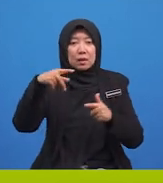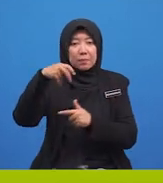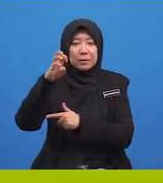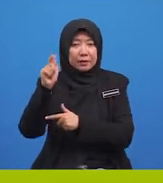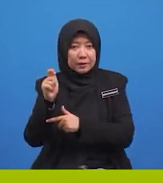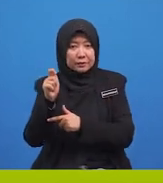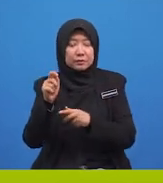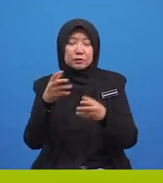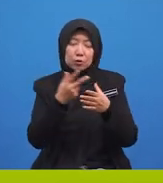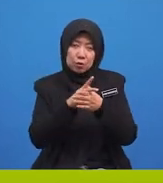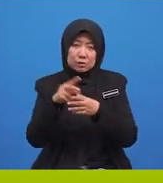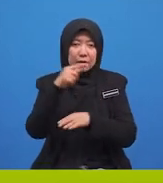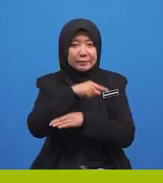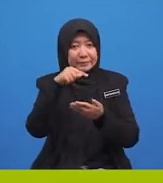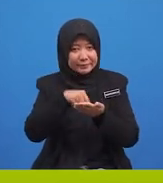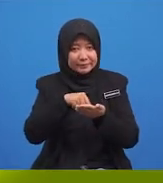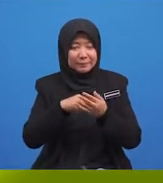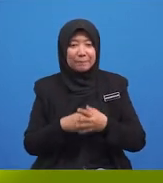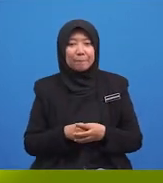Cikgu kongsikan pada hari ini.